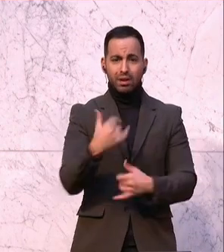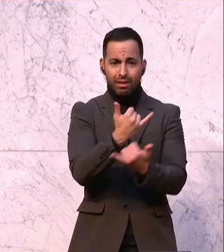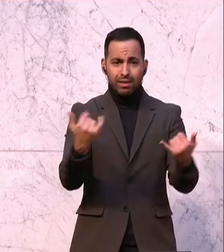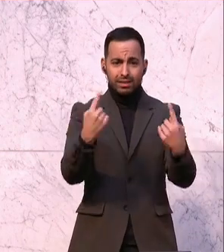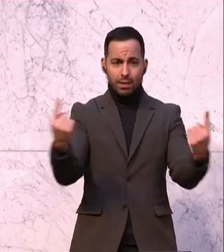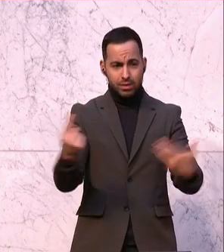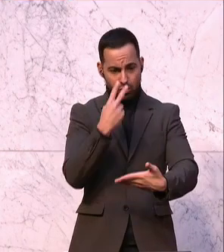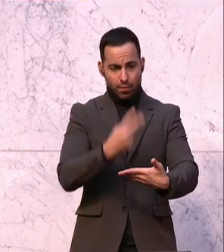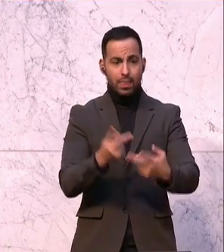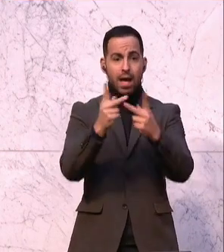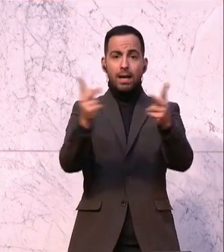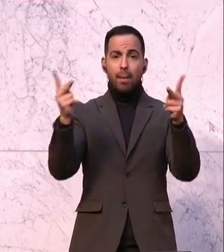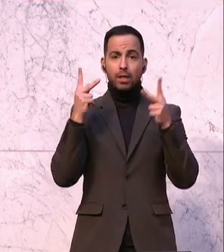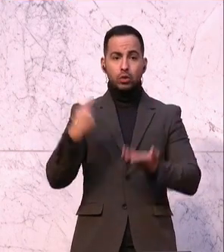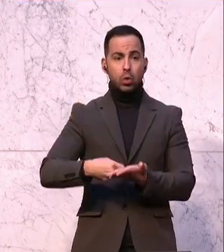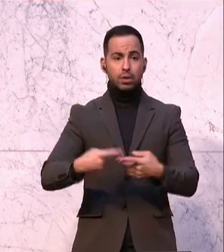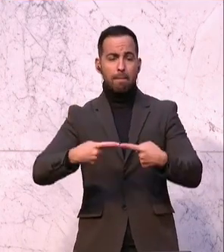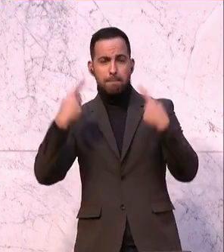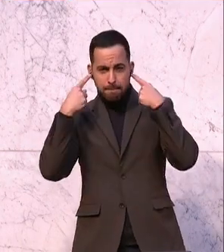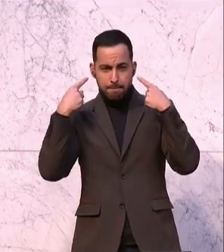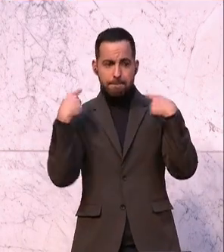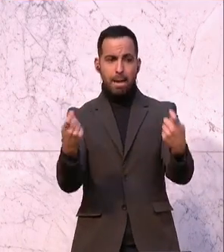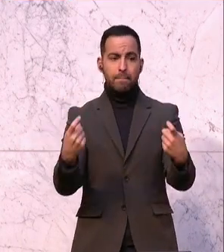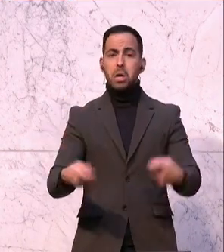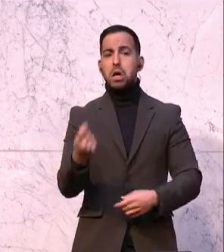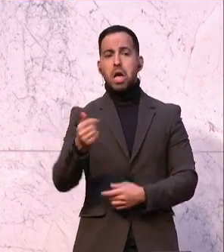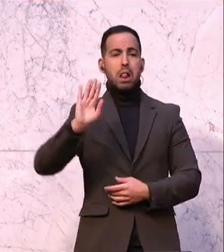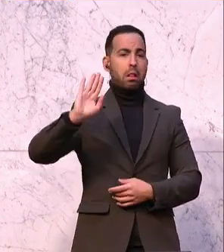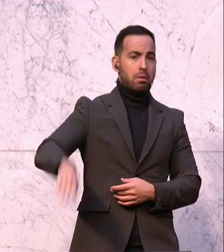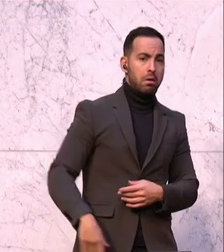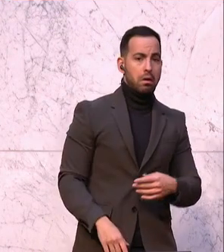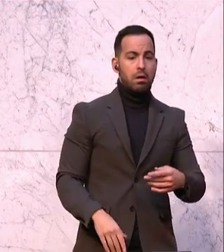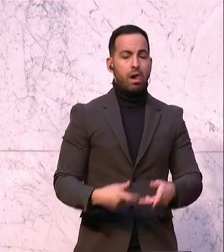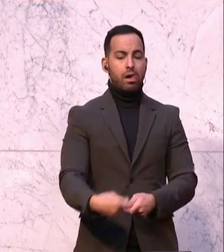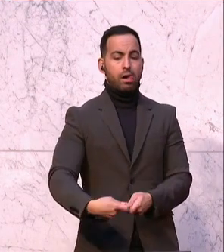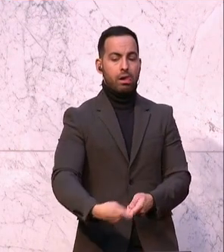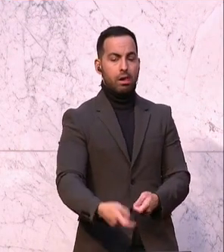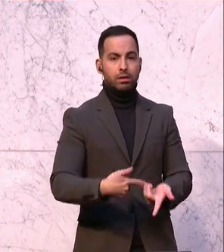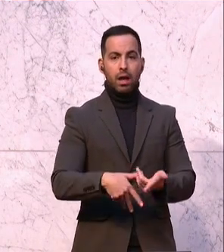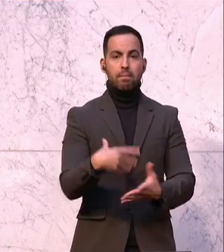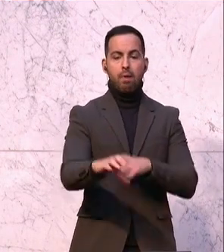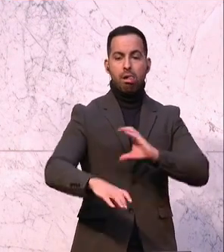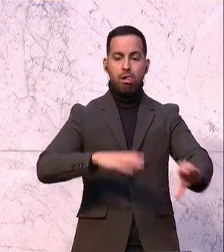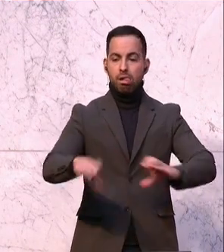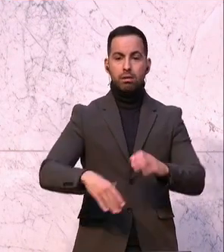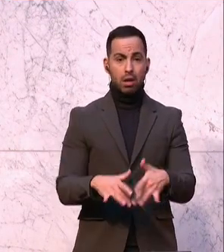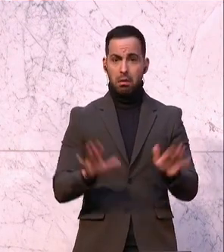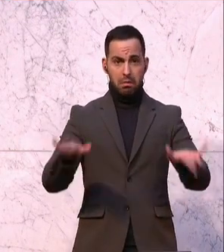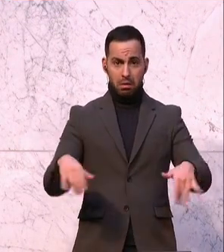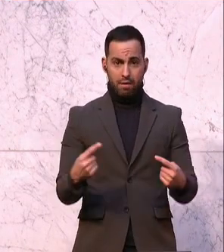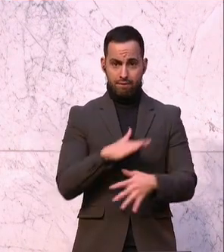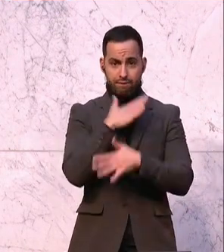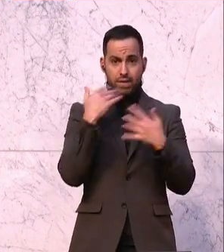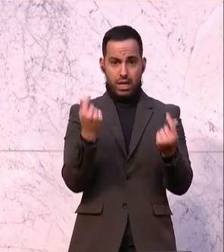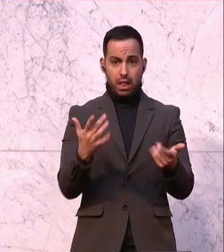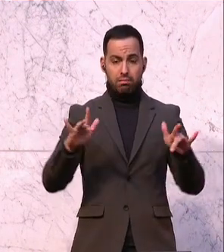nachschauen, wie dort die Kabinettskosten explodiert sind. Da hat Geld keine Rolle explodiert. Da sind alle bedient worden in einer Partie. Da hast du sozusagen genügend Geld